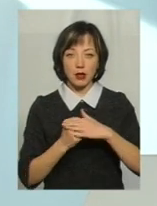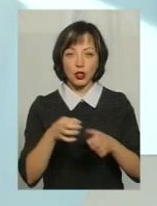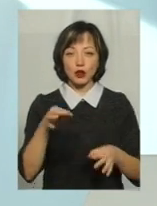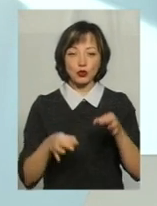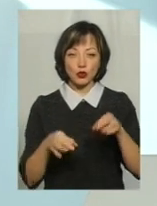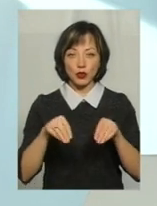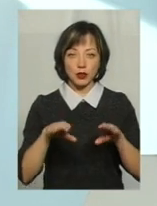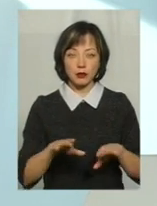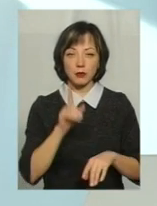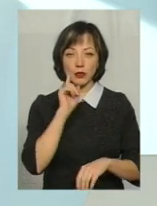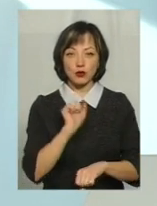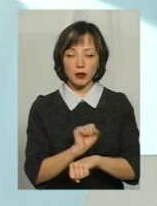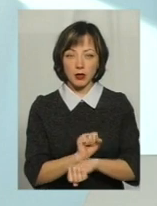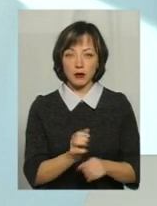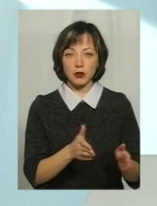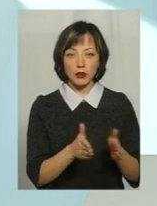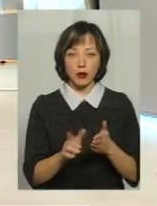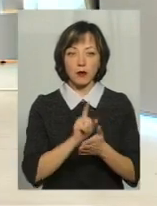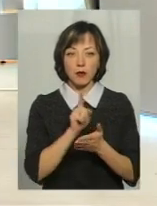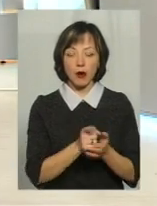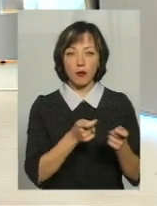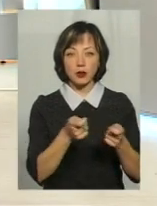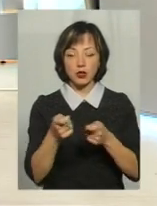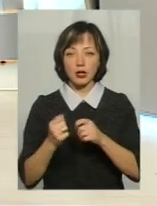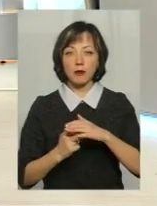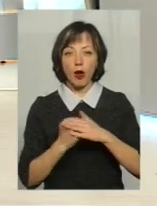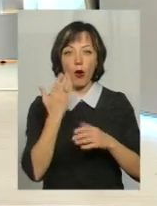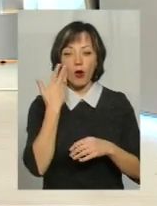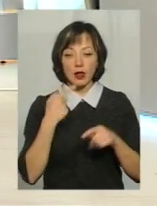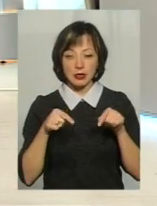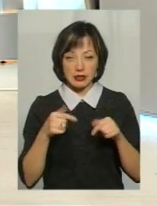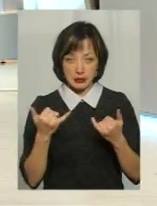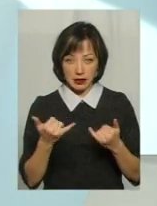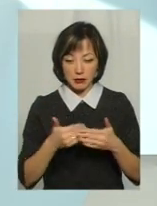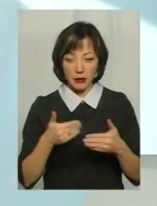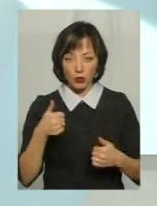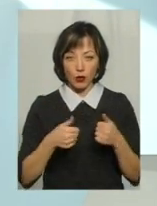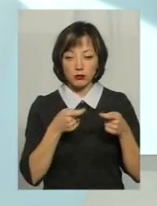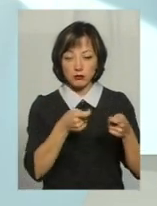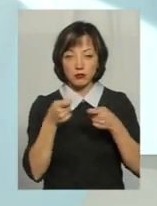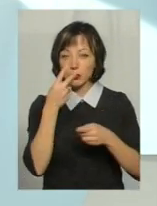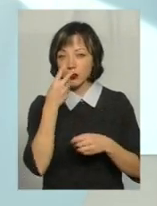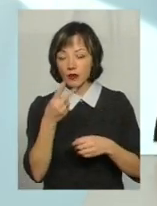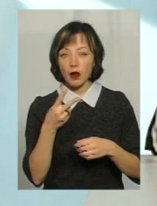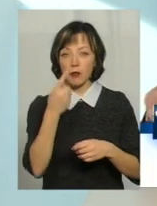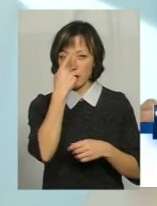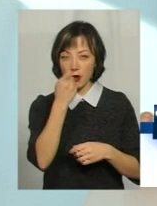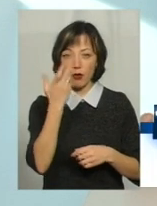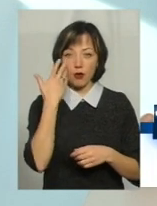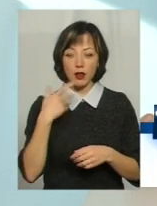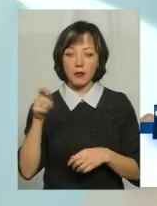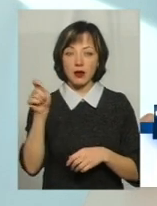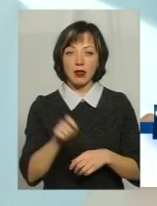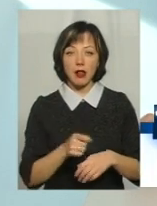ми призупинили підготовку, вони це знали, що ми маємо об'їжджати базу. Коли ми цей раз об'їжджали підконкурсом, ми також їх попереджали. Коли ми приїхали на